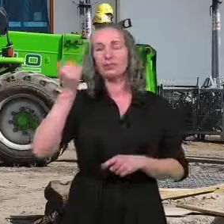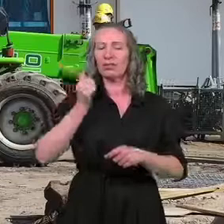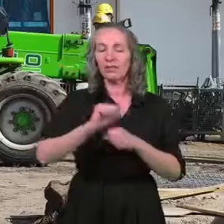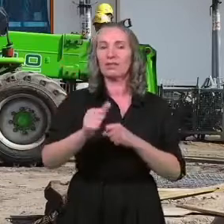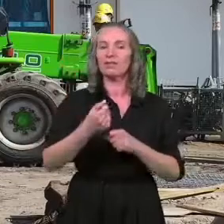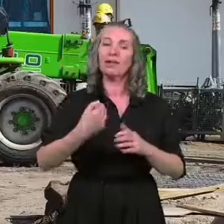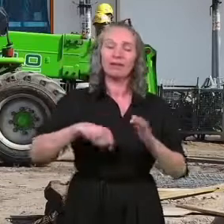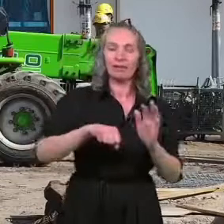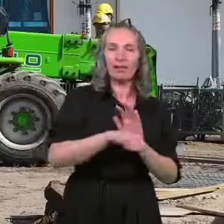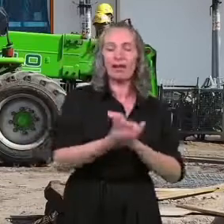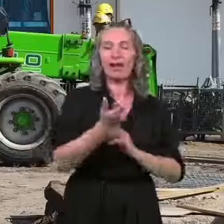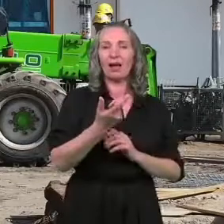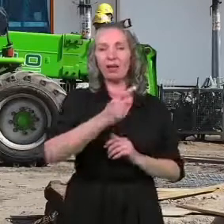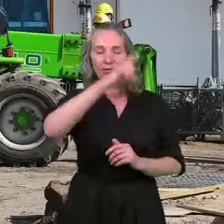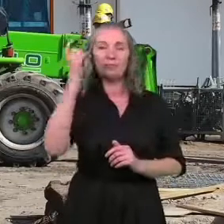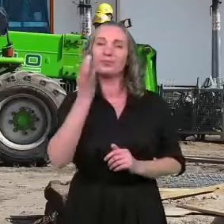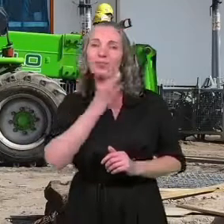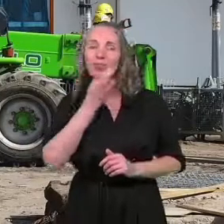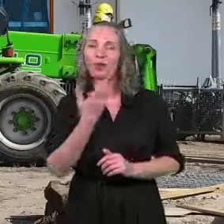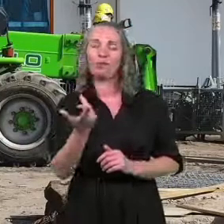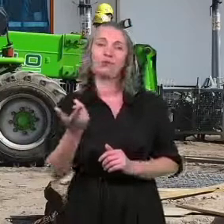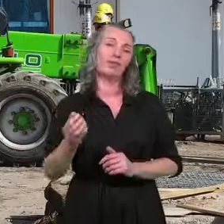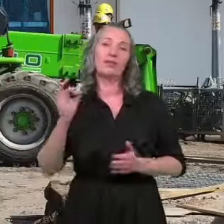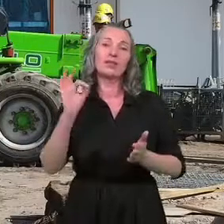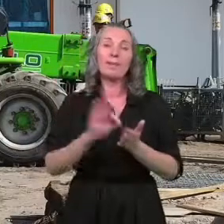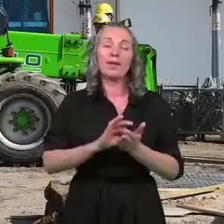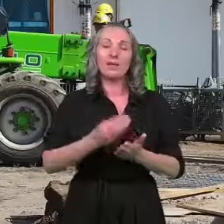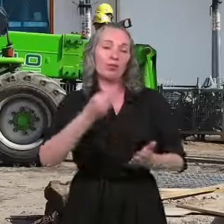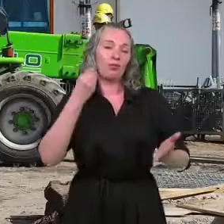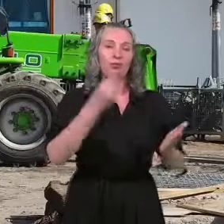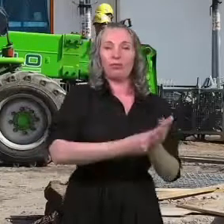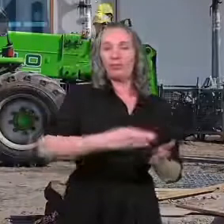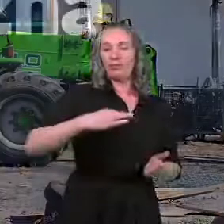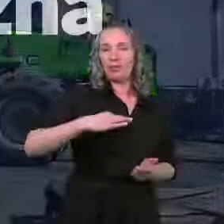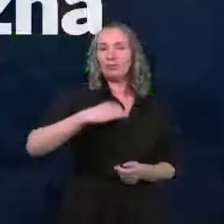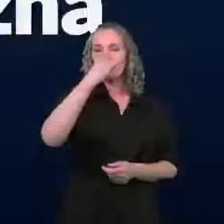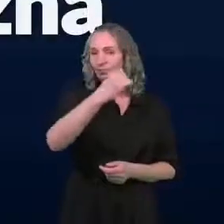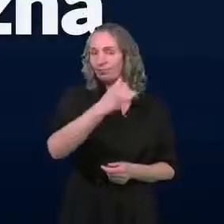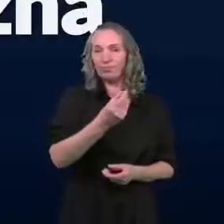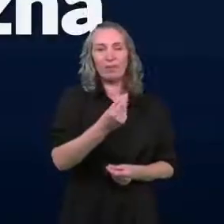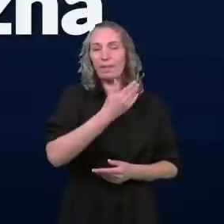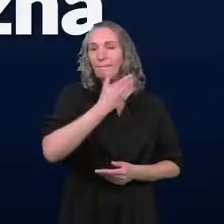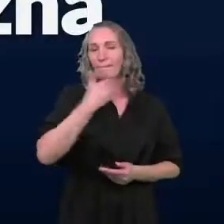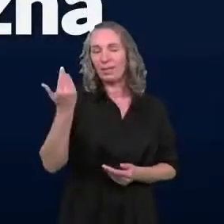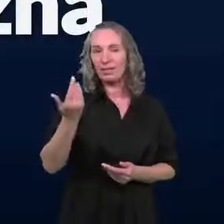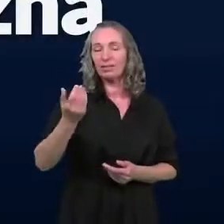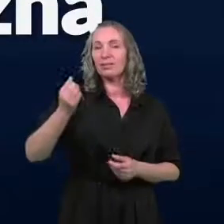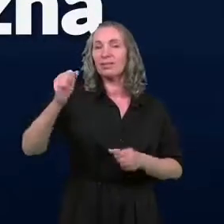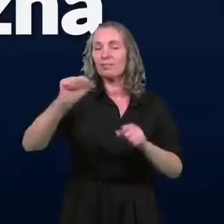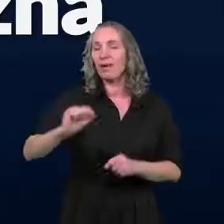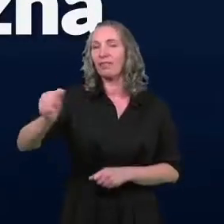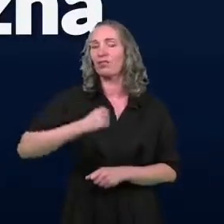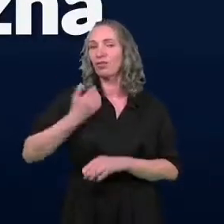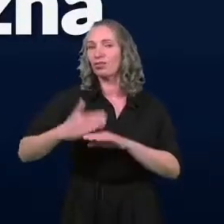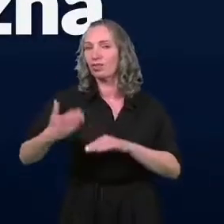adresowana właśnie dla takich ludzi, których pewnie nie stać być może jeszcze na zaciągnięcie kredytu